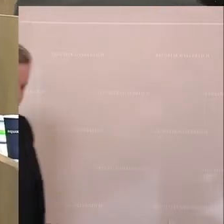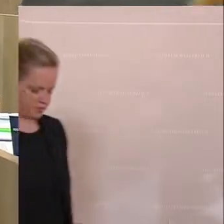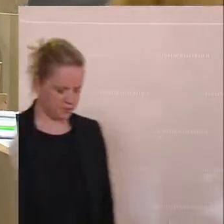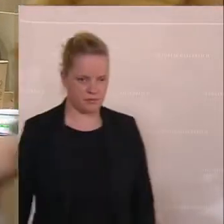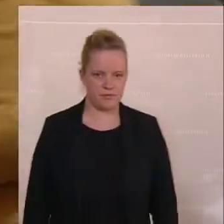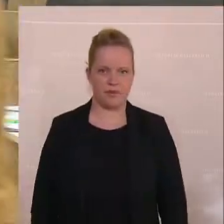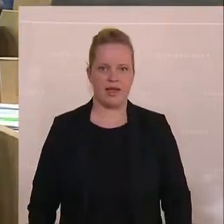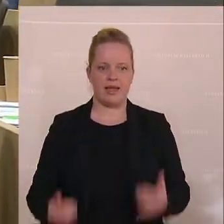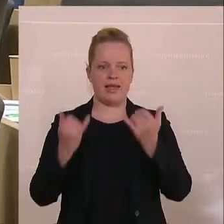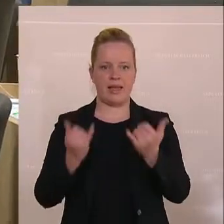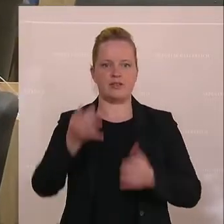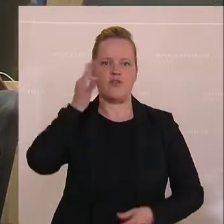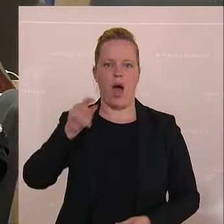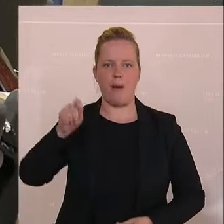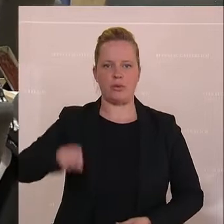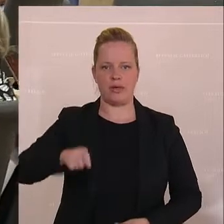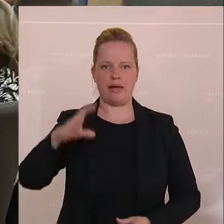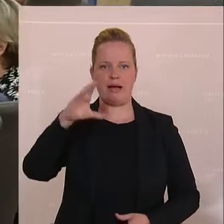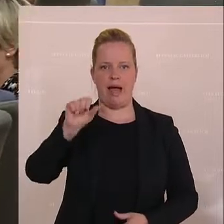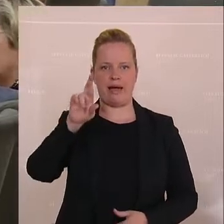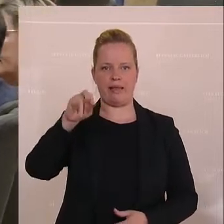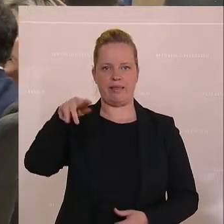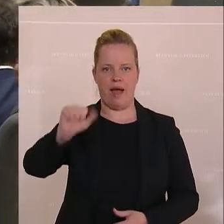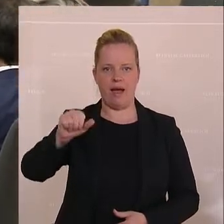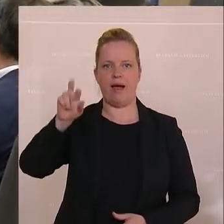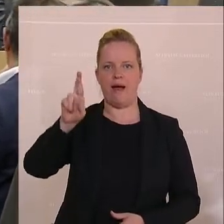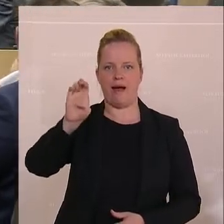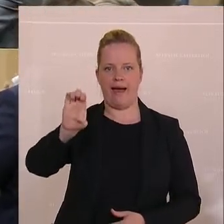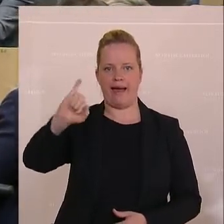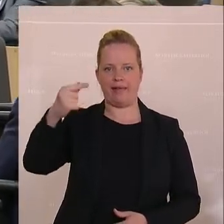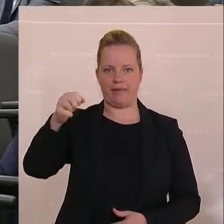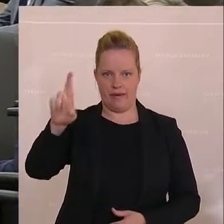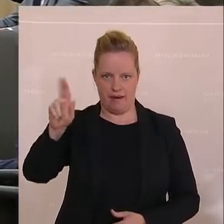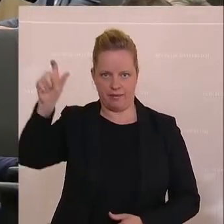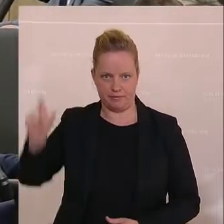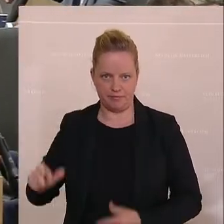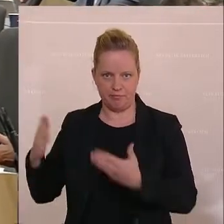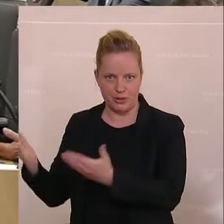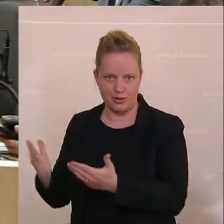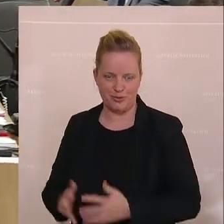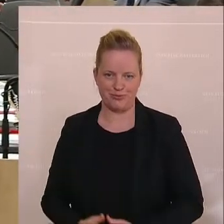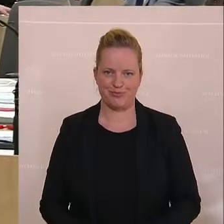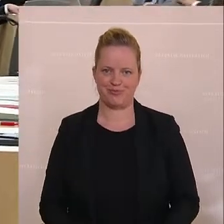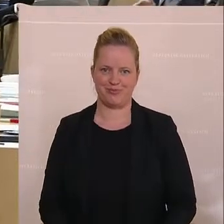Sie ist Arbeits und Sozialsprecherin ihrer Partei. Und sie bedauert, dass der Warnkopf für Pensionisten abgeschafft wurde.